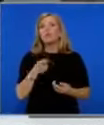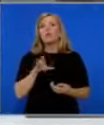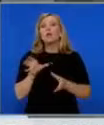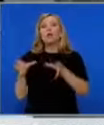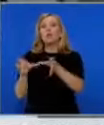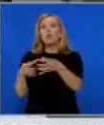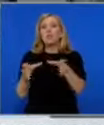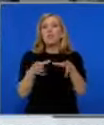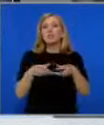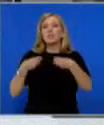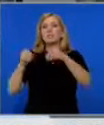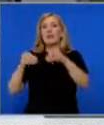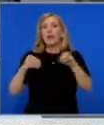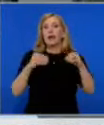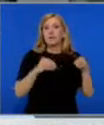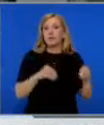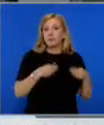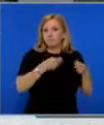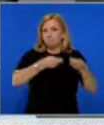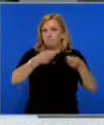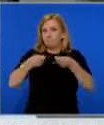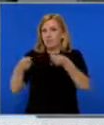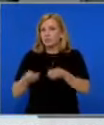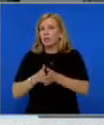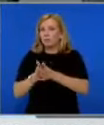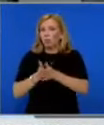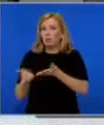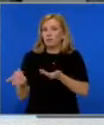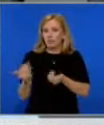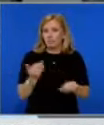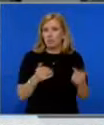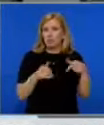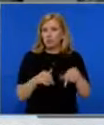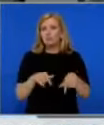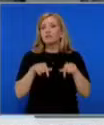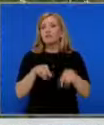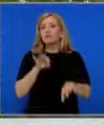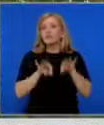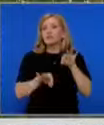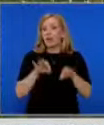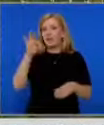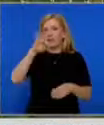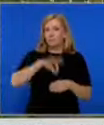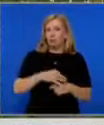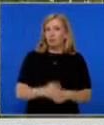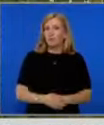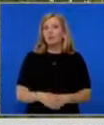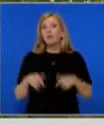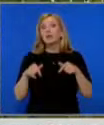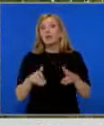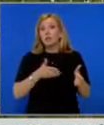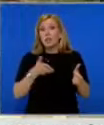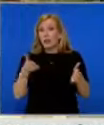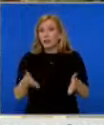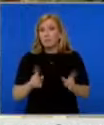предназначени, кои групи ще бъдат мотивирани да участват в този определен избирателен вод. На този етап не са